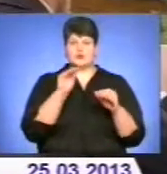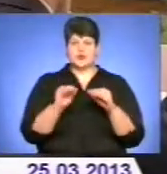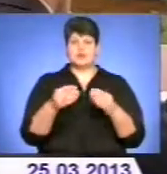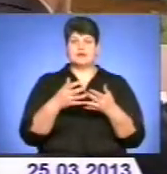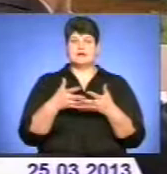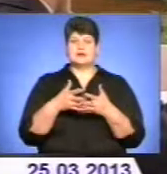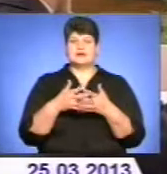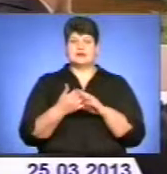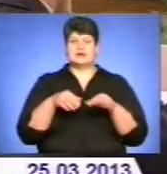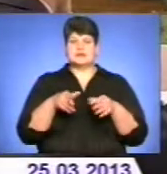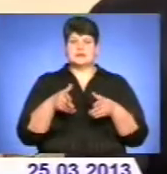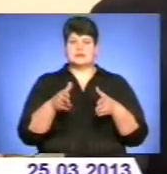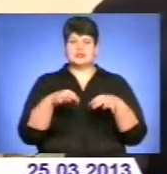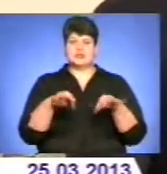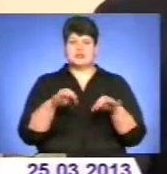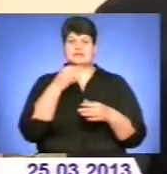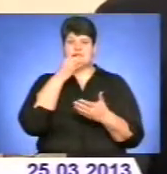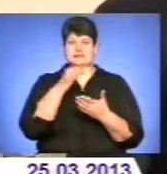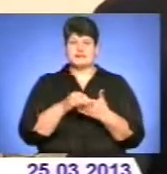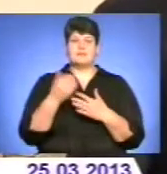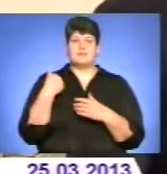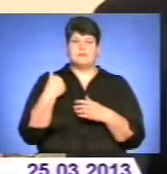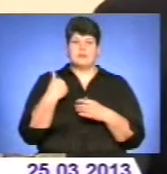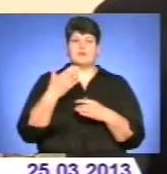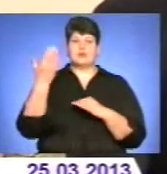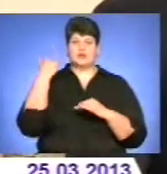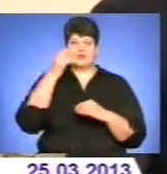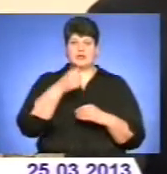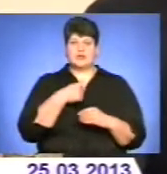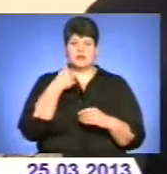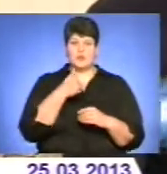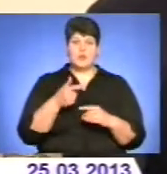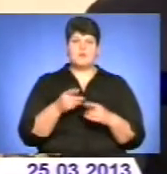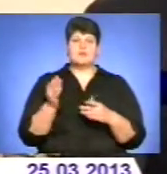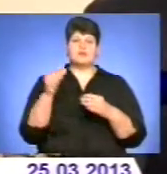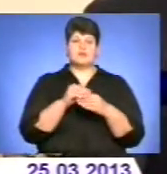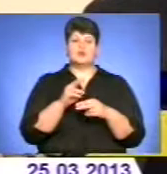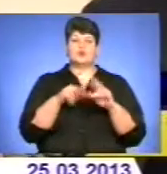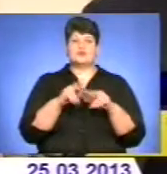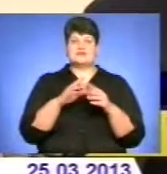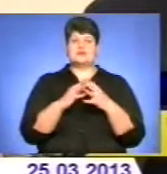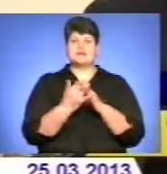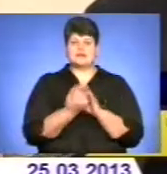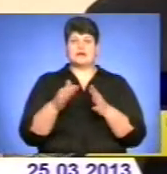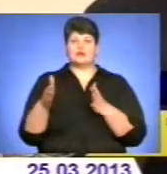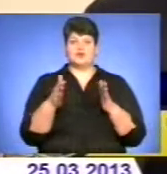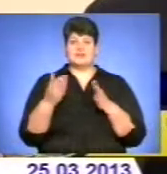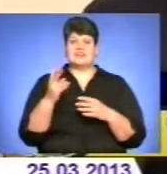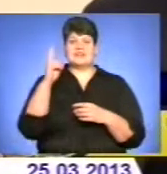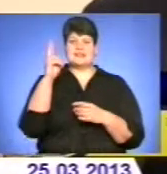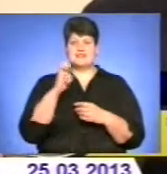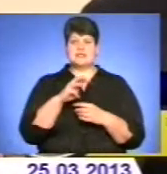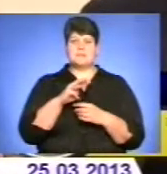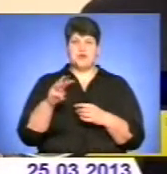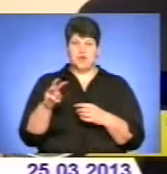Володин Хоптян зокрема сказав. Ми вже приступили до будівництва сільських доріг. Ми майже 200 мільйонів з цих 460